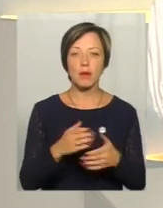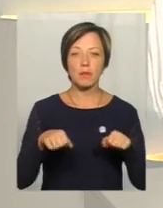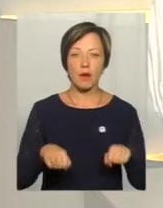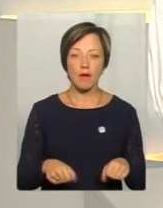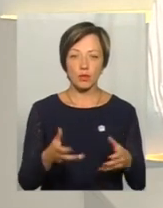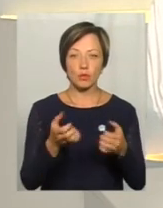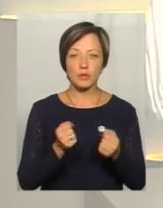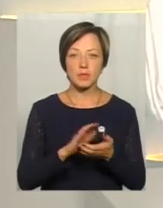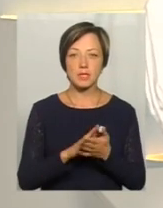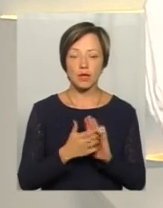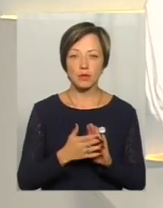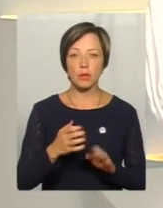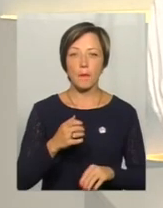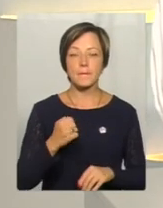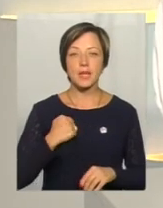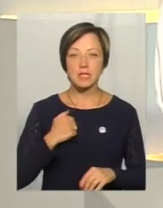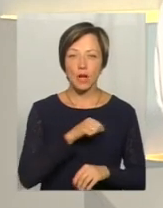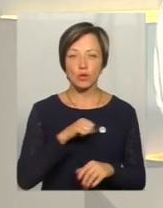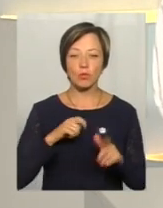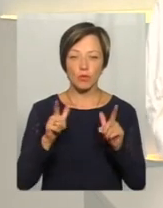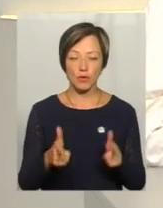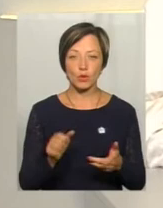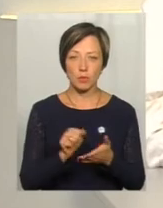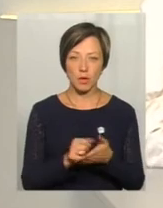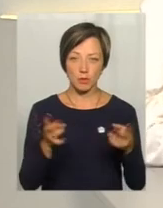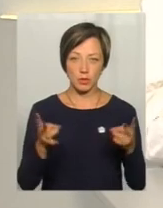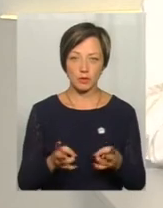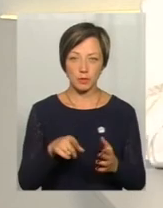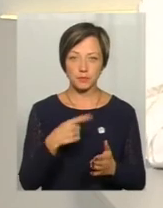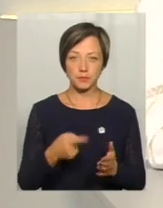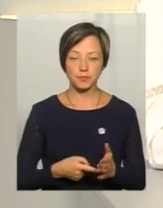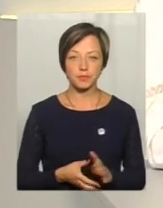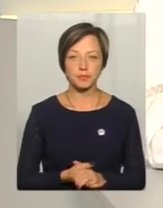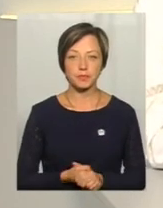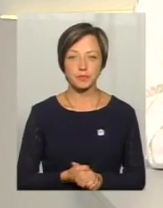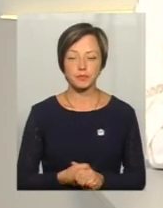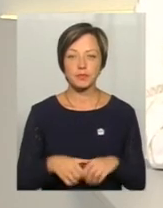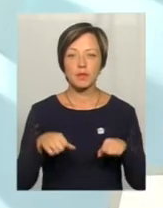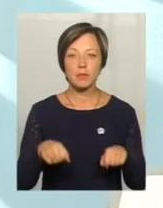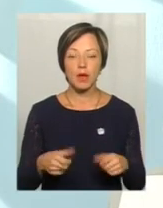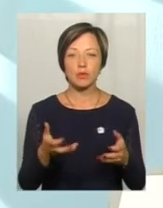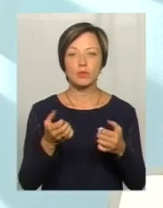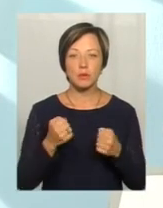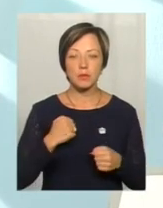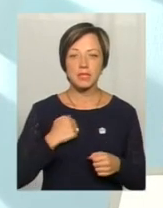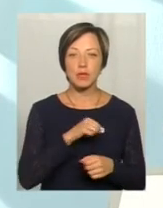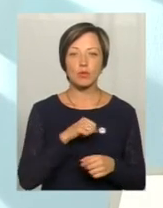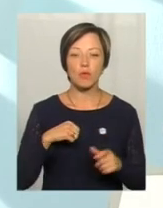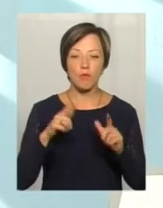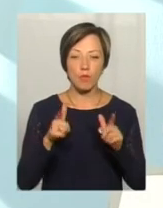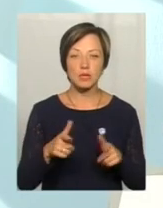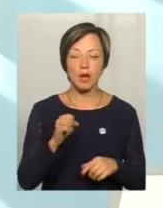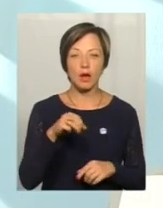отримання статусу бійця добровольця АТО і які документи для цього потрібні. Право на отримання бійця добровольця АТО